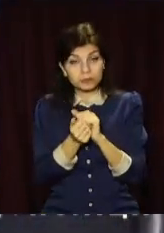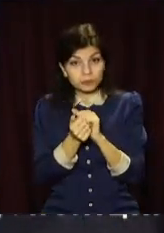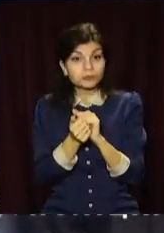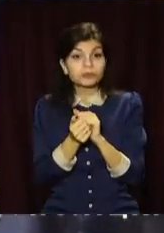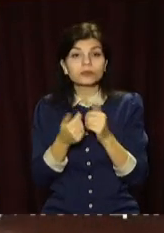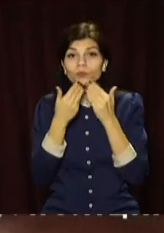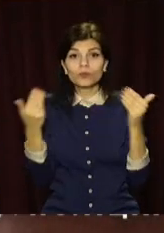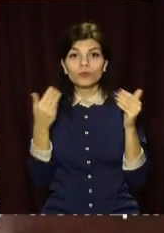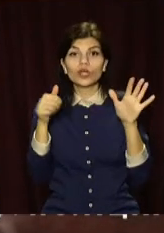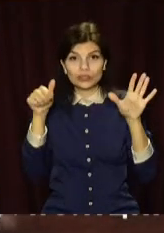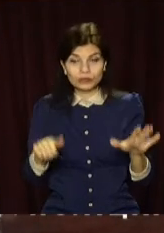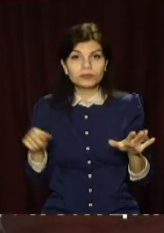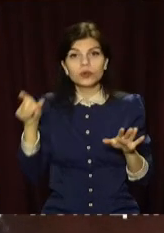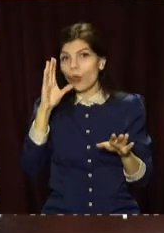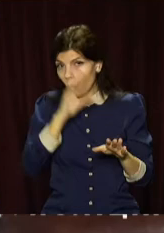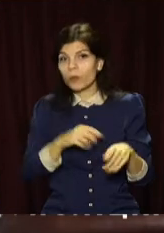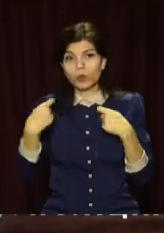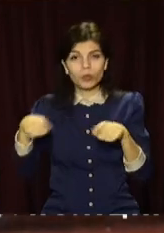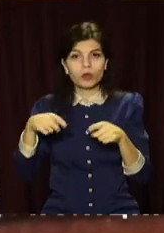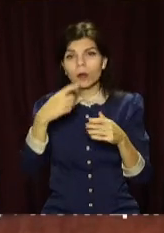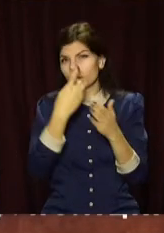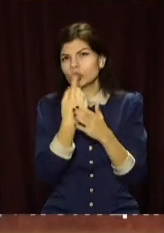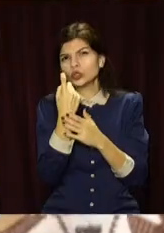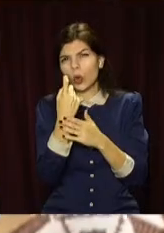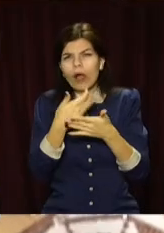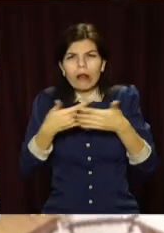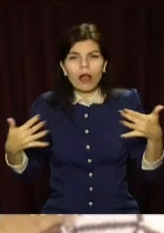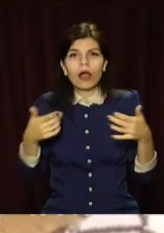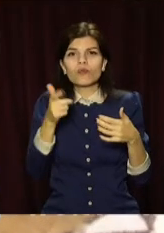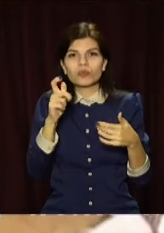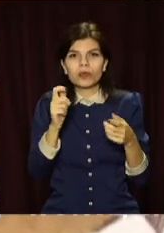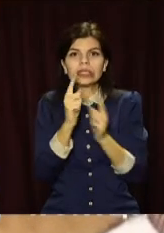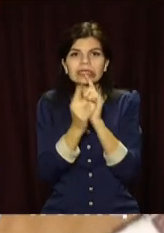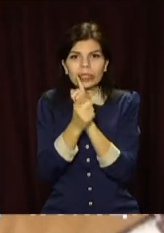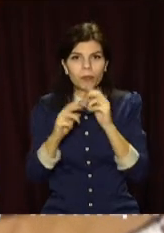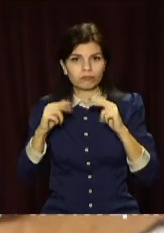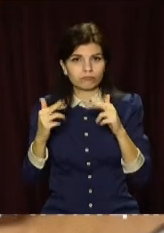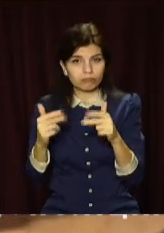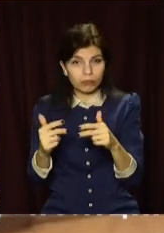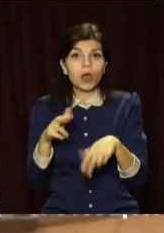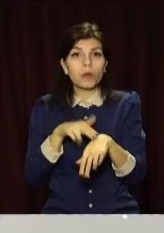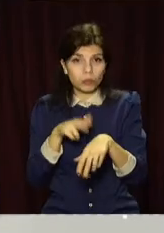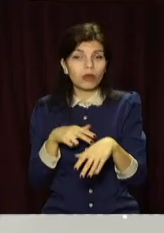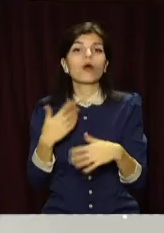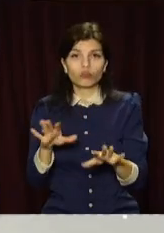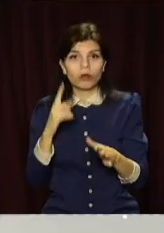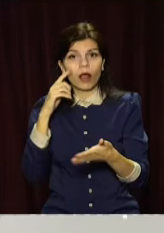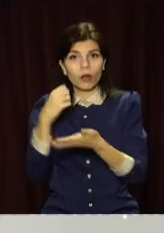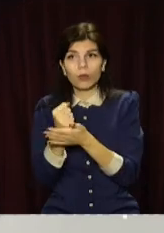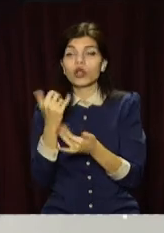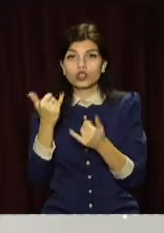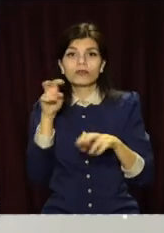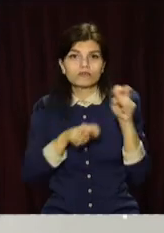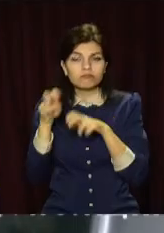останні півроку зловмисники встигли продати понад 100 одиниць переробленої зброї. Поліція встановила покупців. Проводяться